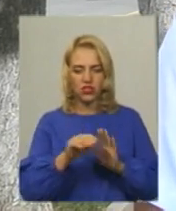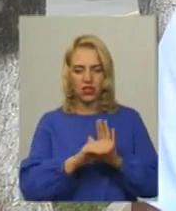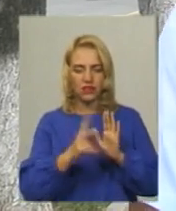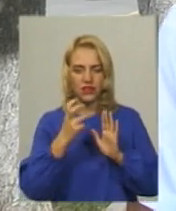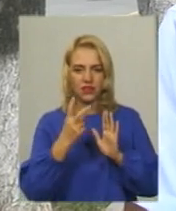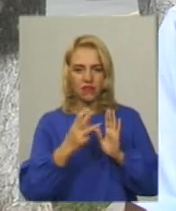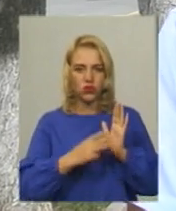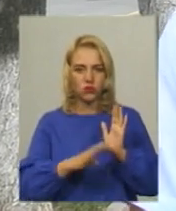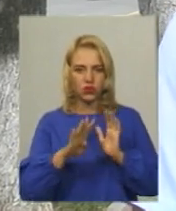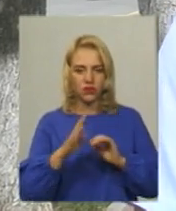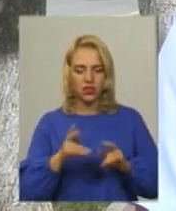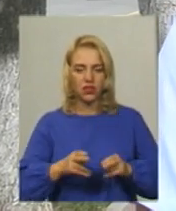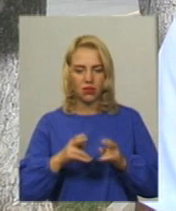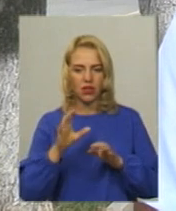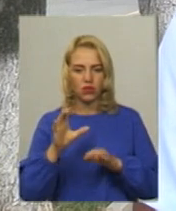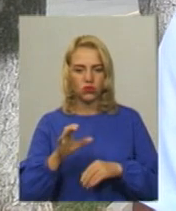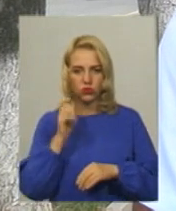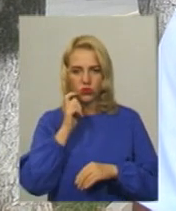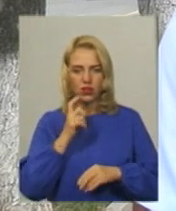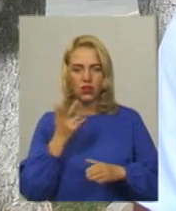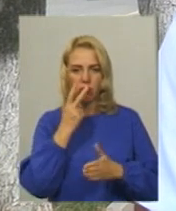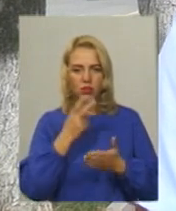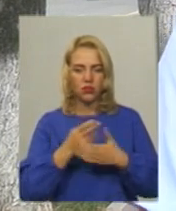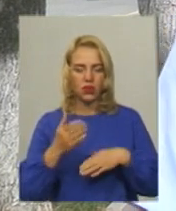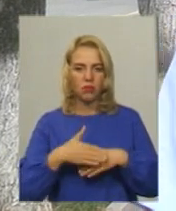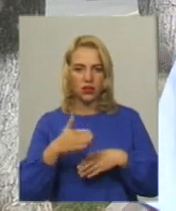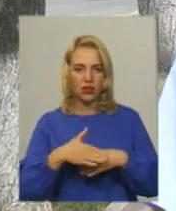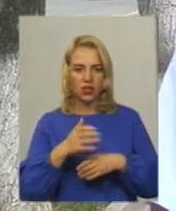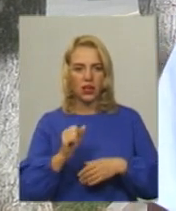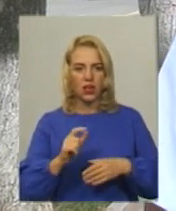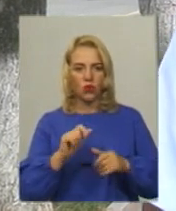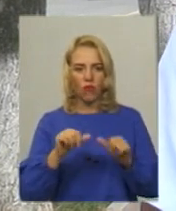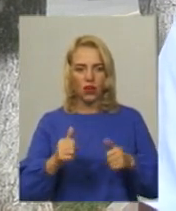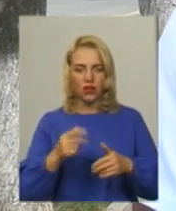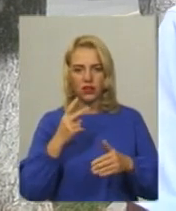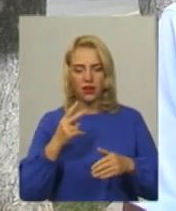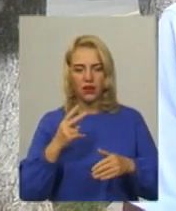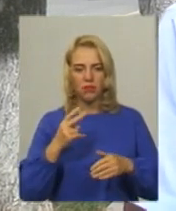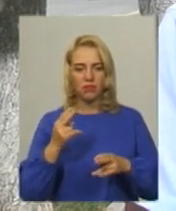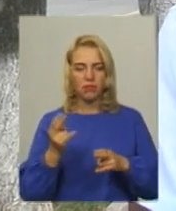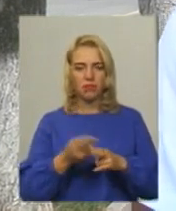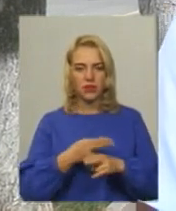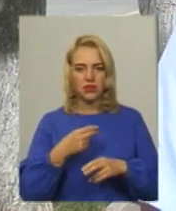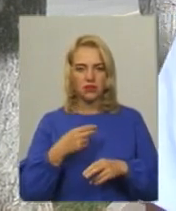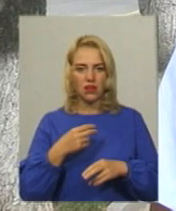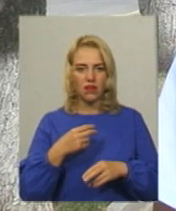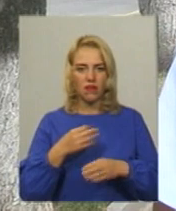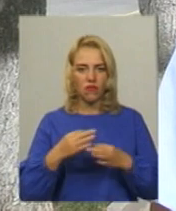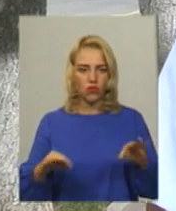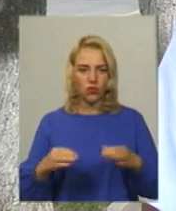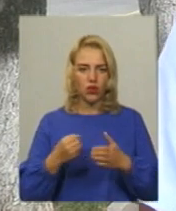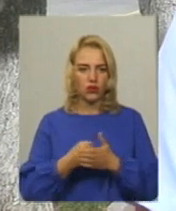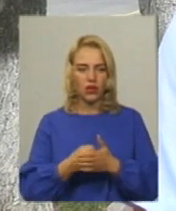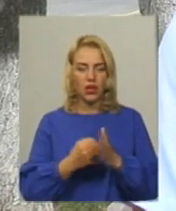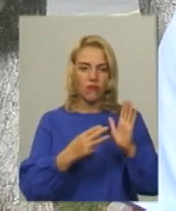Кримінального кодексу України санкція якої передбачає покарання у вигляді позбавлення волі від 8 до